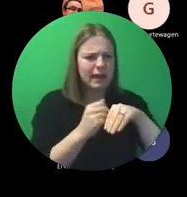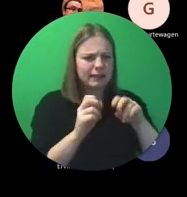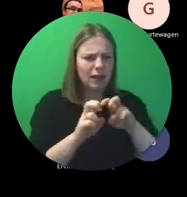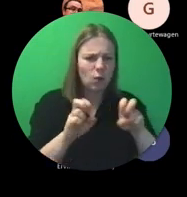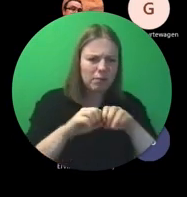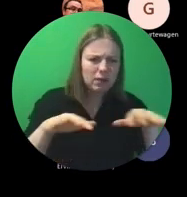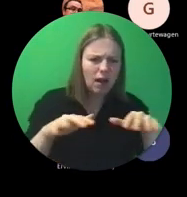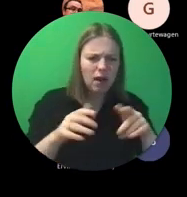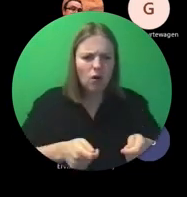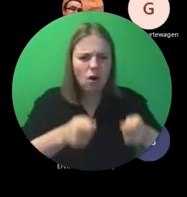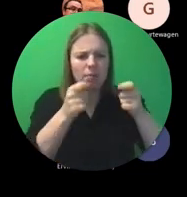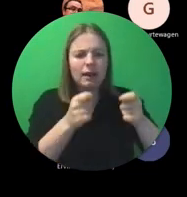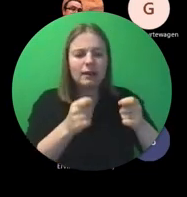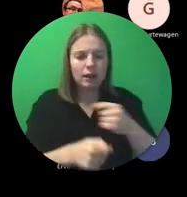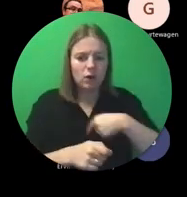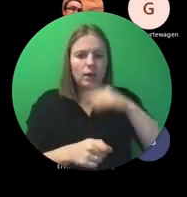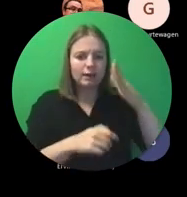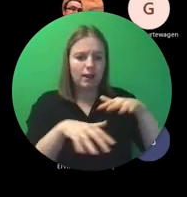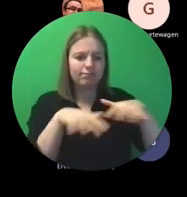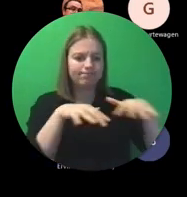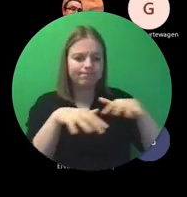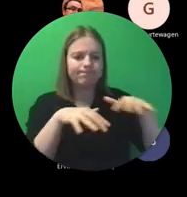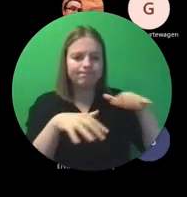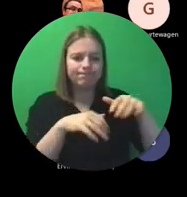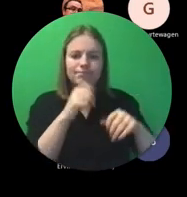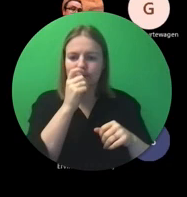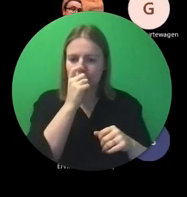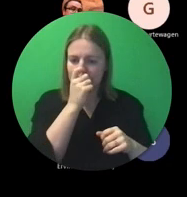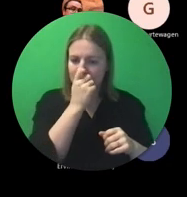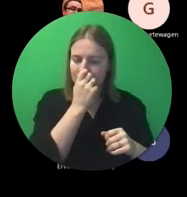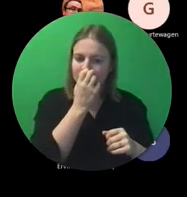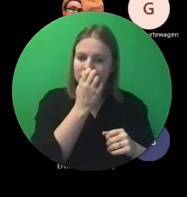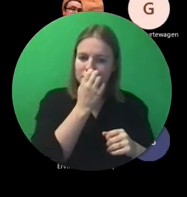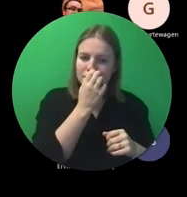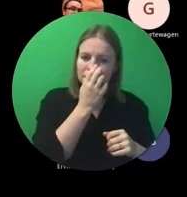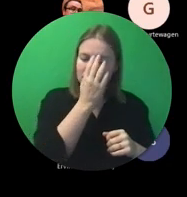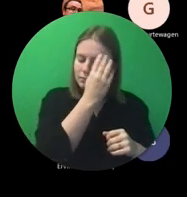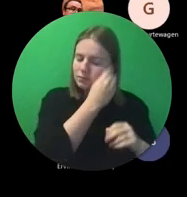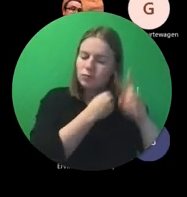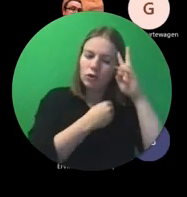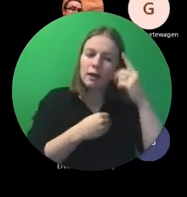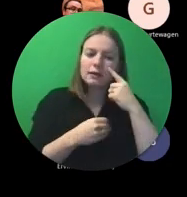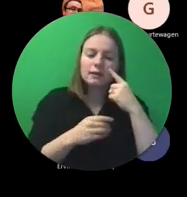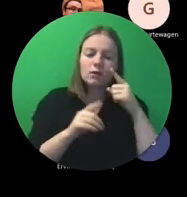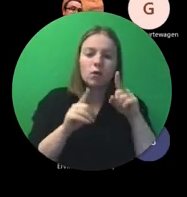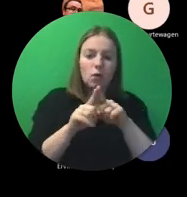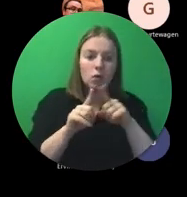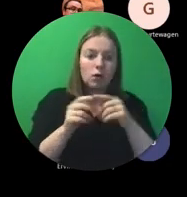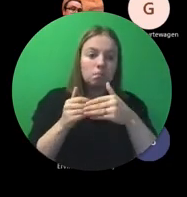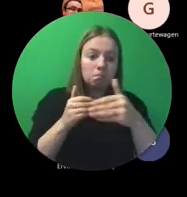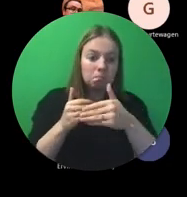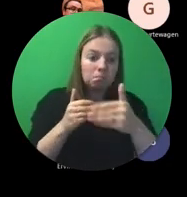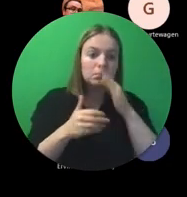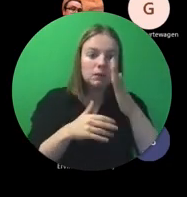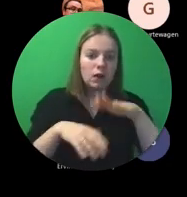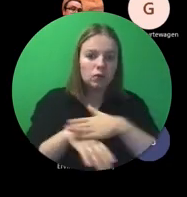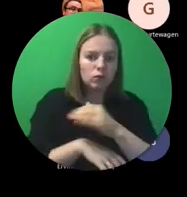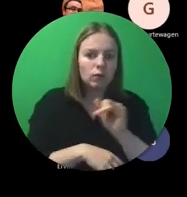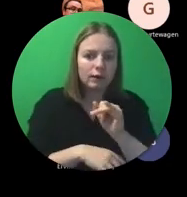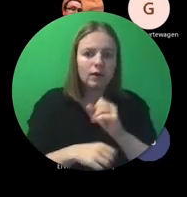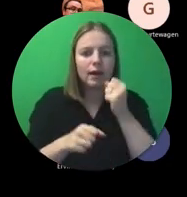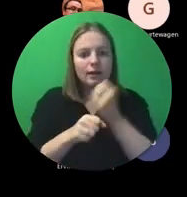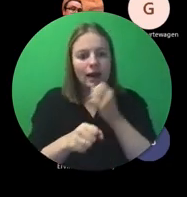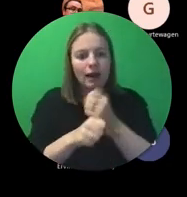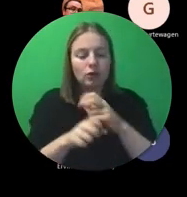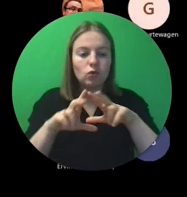zoiets een opleiding dan gaan we die wel organiseren en wat er normaal ook terug opgestart wordt zijn de jaarlijkse